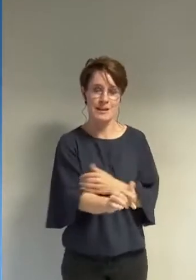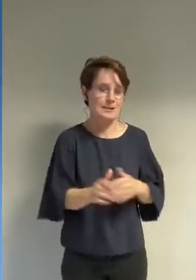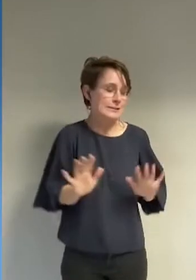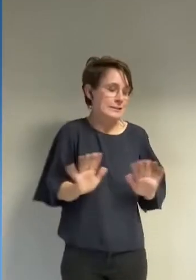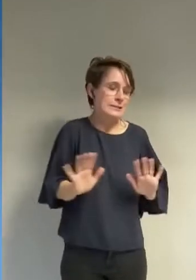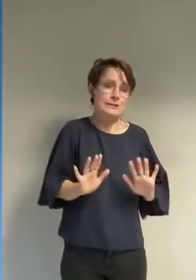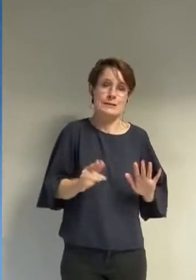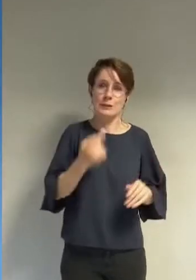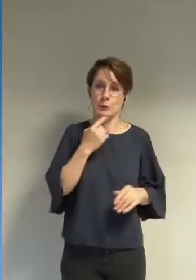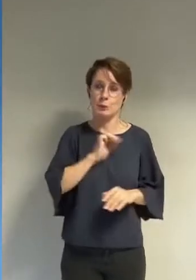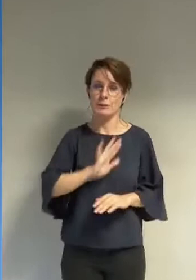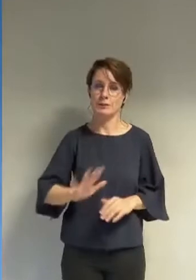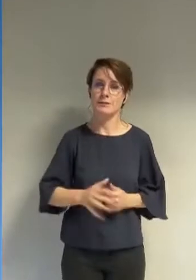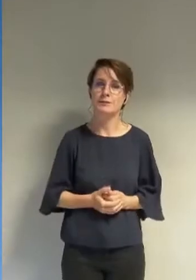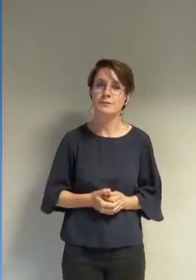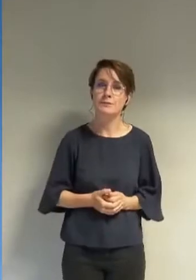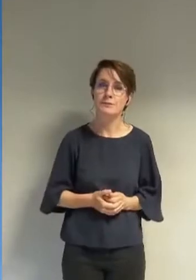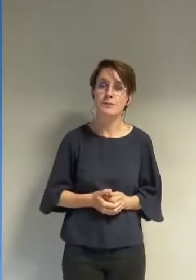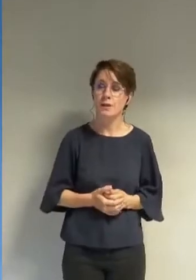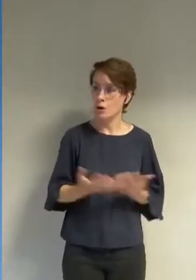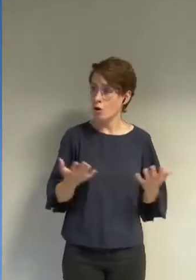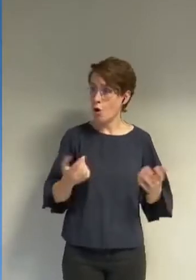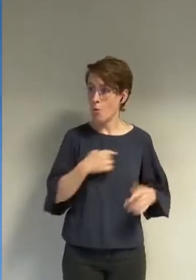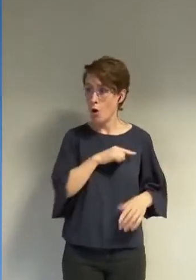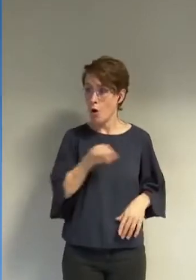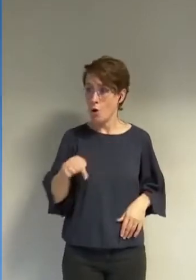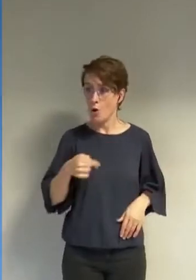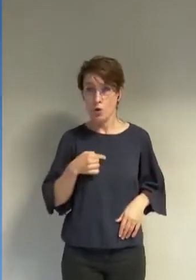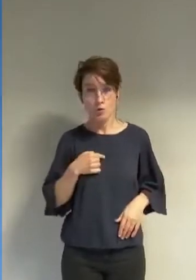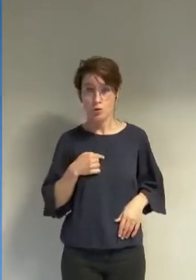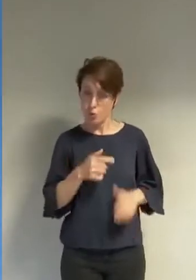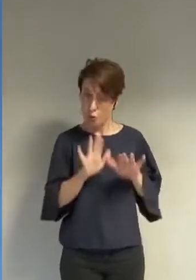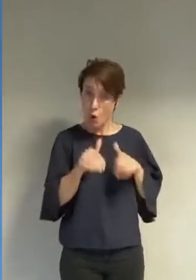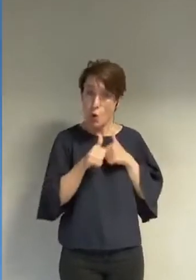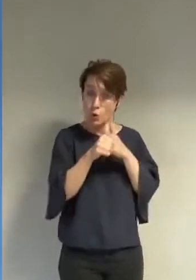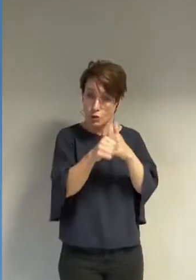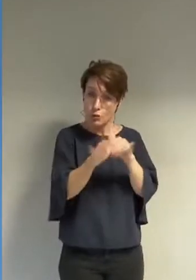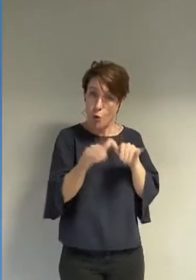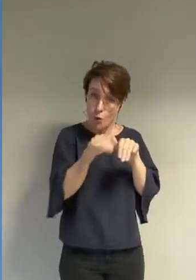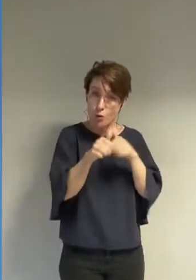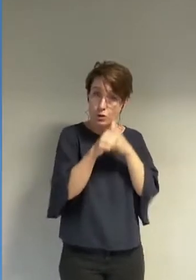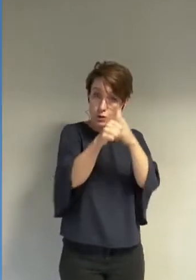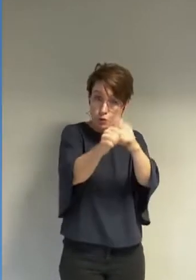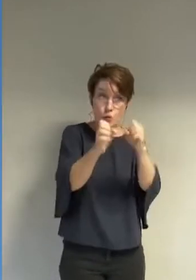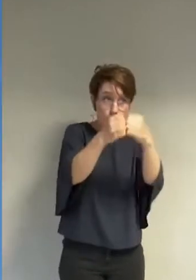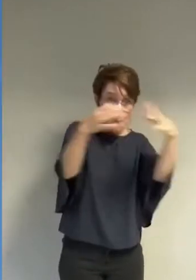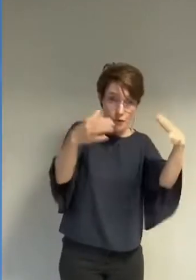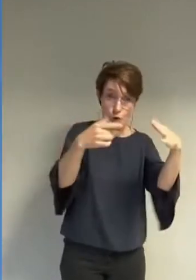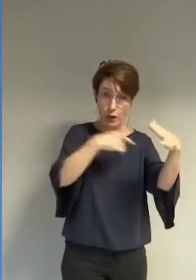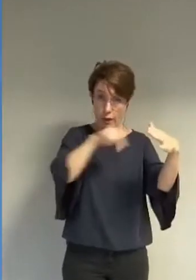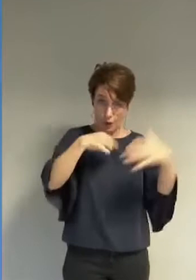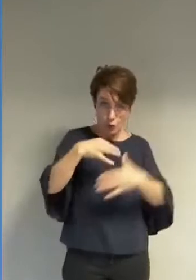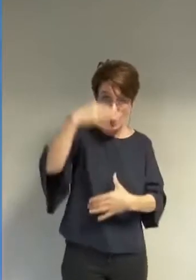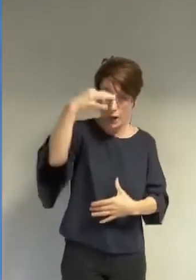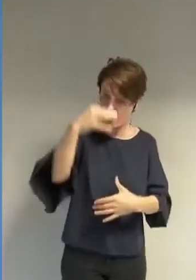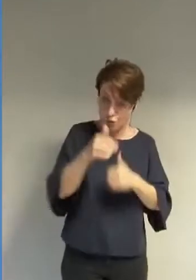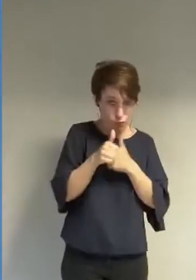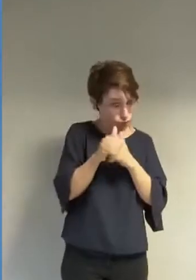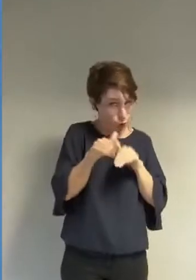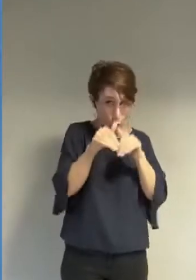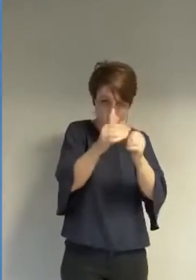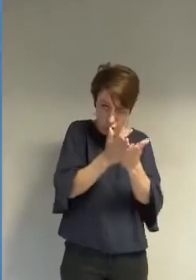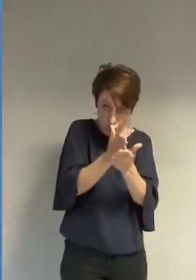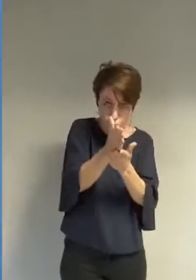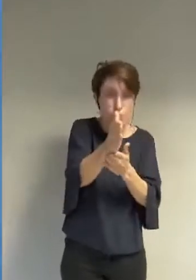sentiment ici de nous déjuger du mandat que les électeurs nous ont confié en effet il n'a